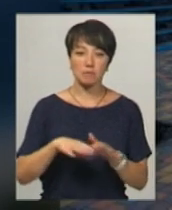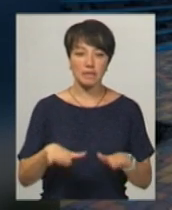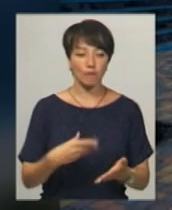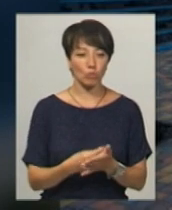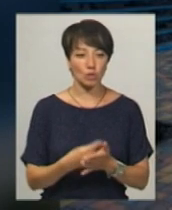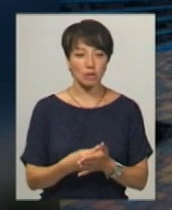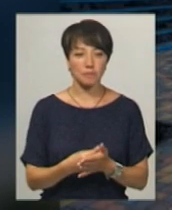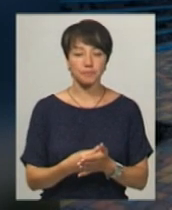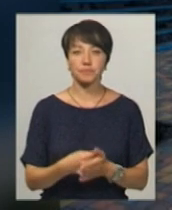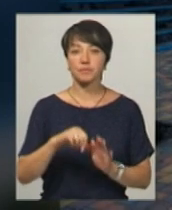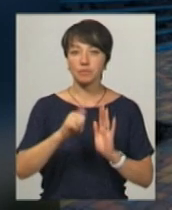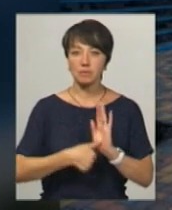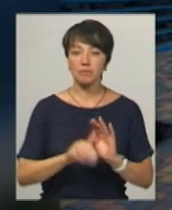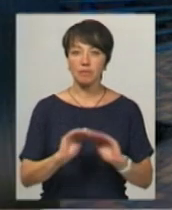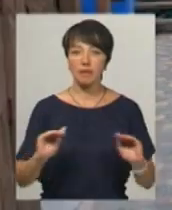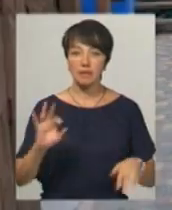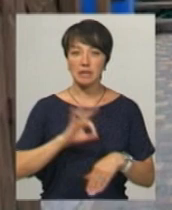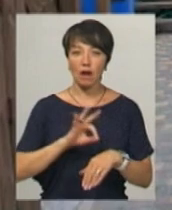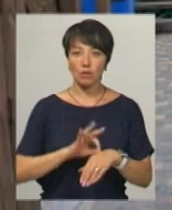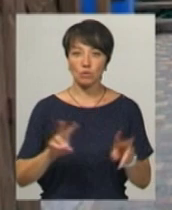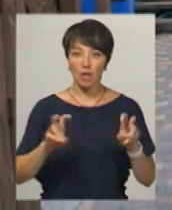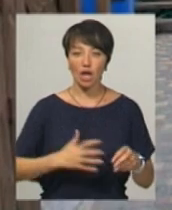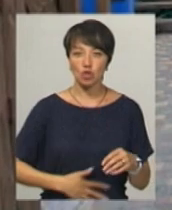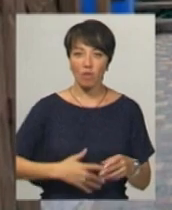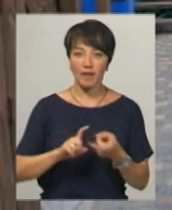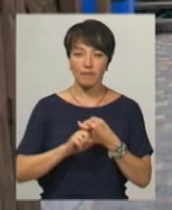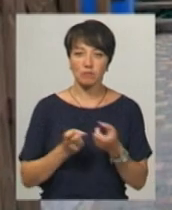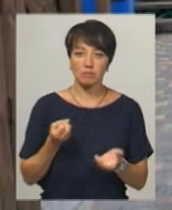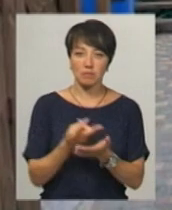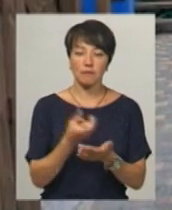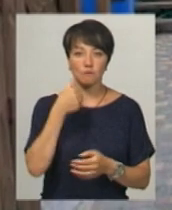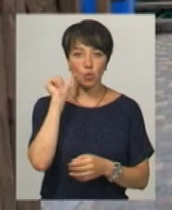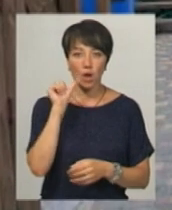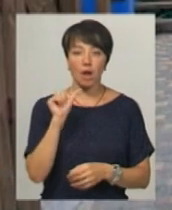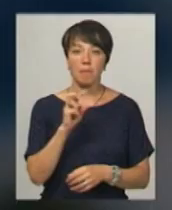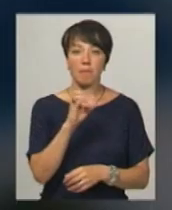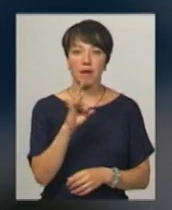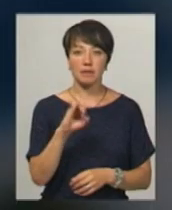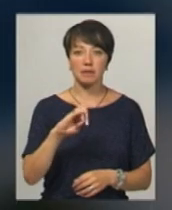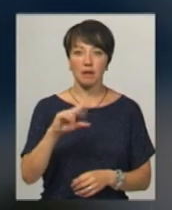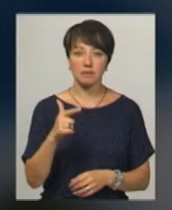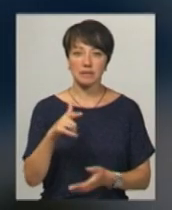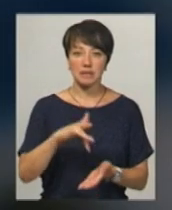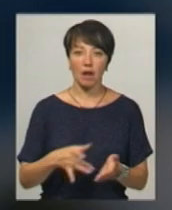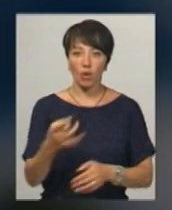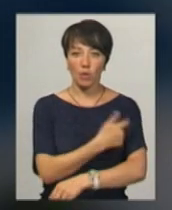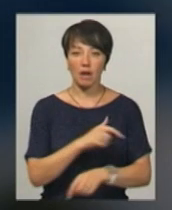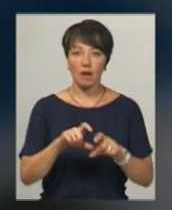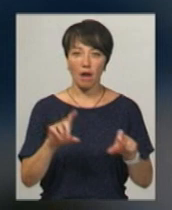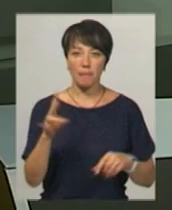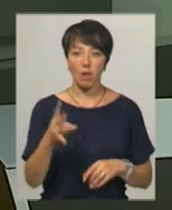бюджету. Нагадаю, 16 дітей із діагнозом кишкова інфекція госпіталізували учора до Березанської центральної районної лікарні